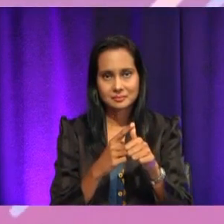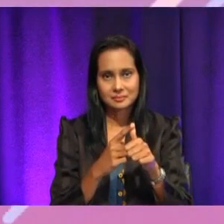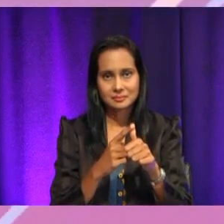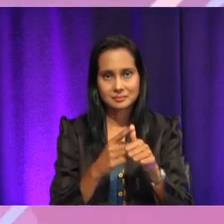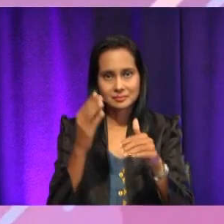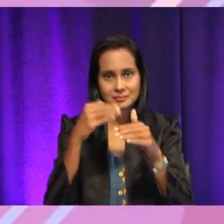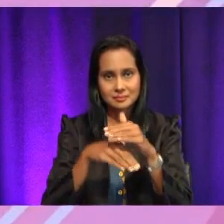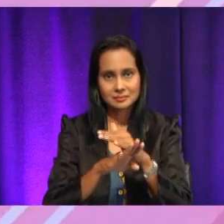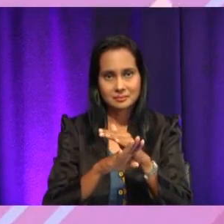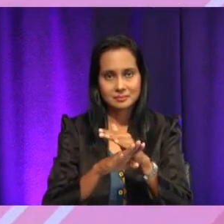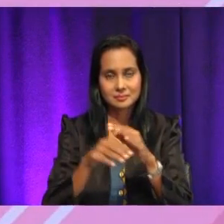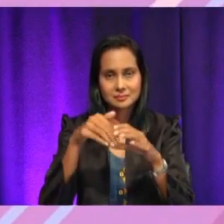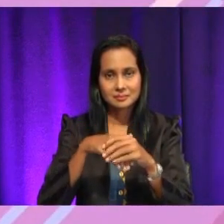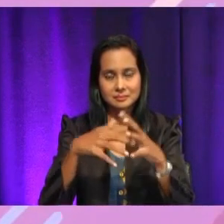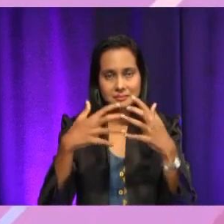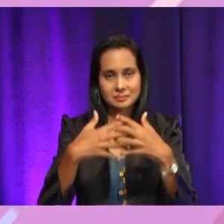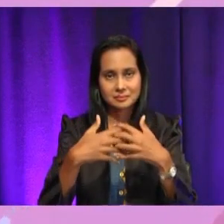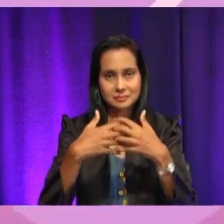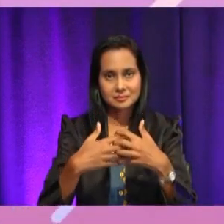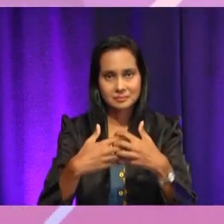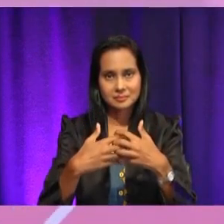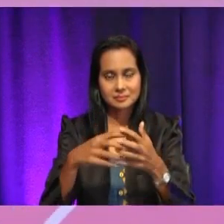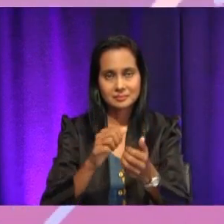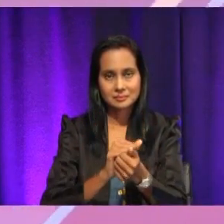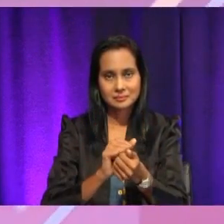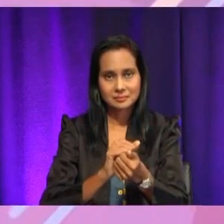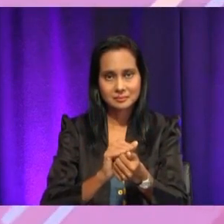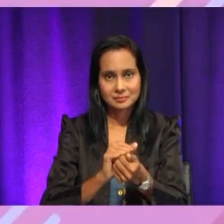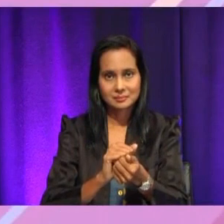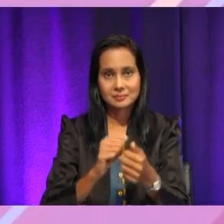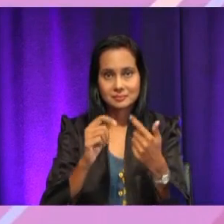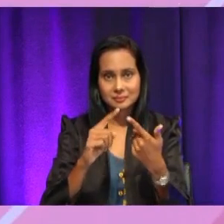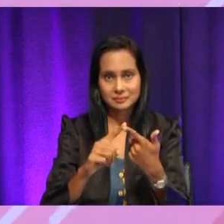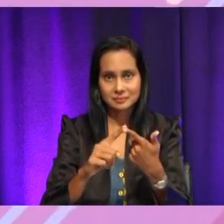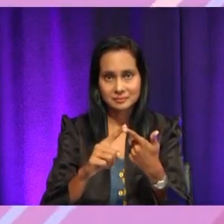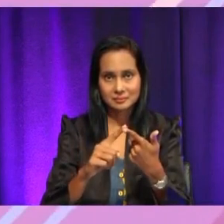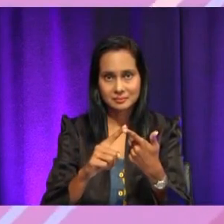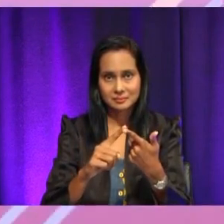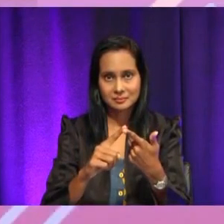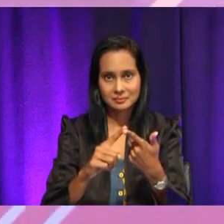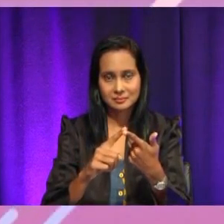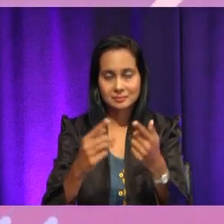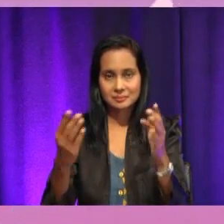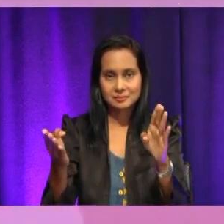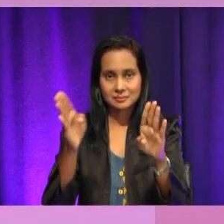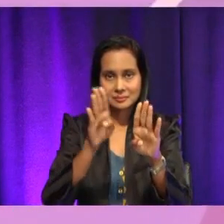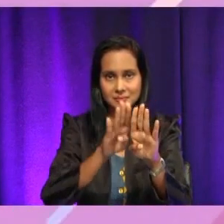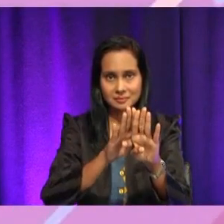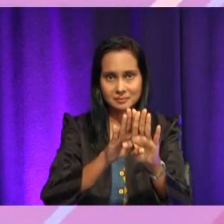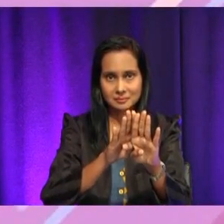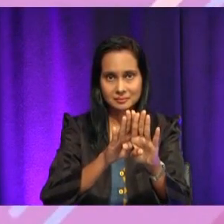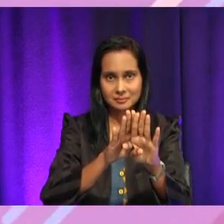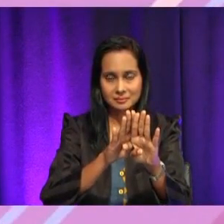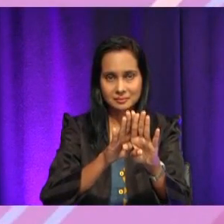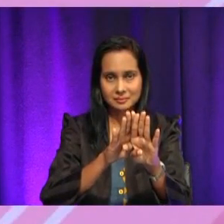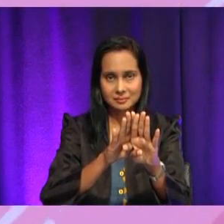makan pakaian ke dalam mesin pencuci. Kemudian, sila tutup mesin pencuci. Pastikan